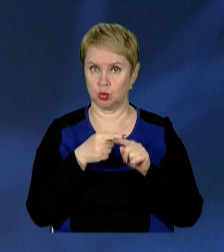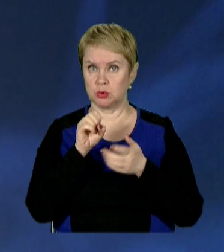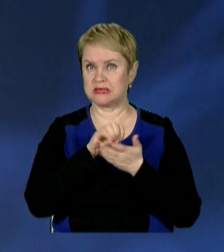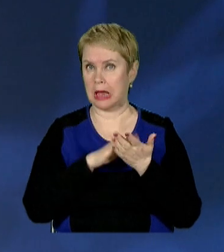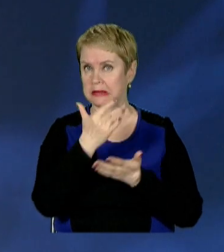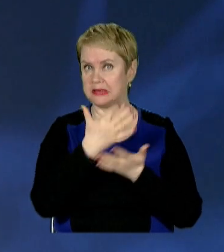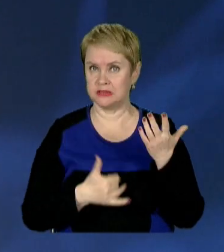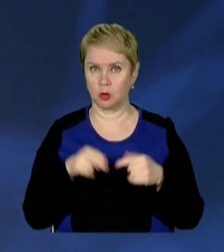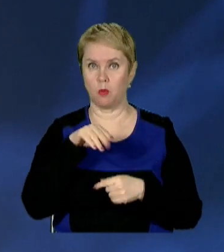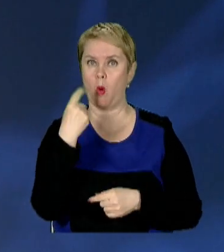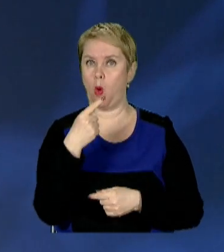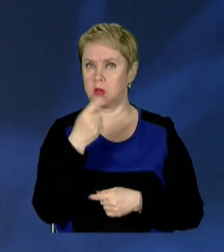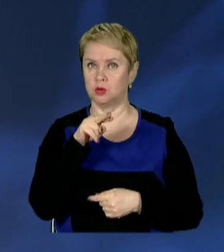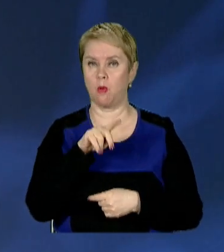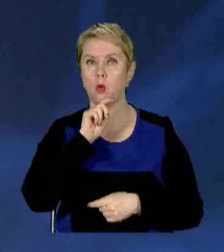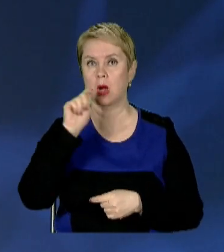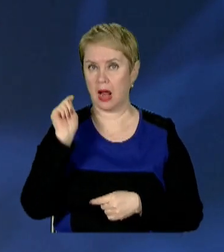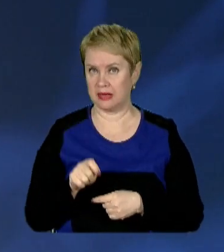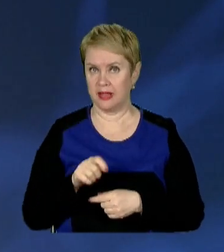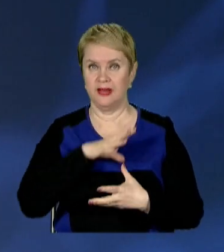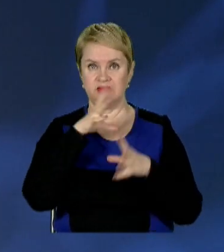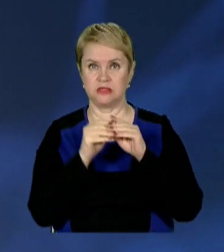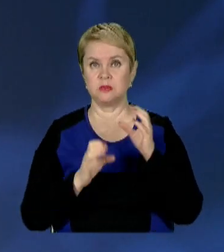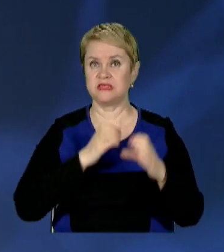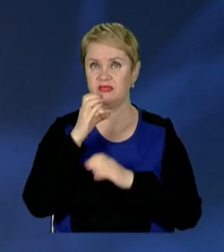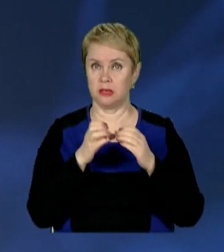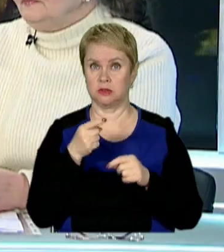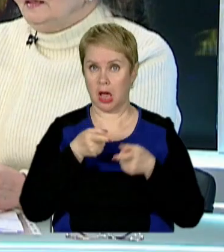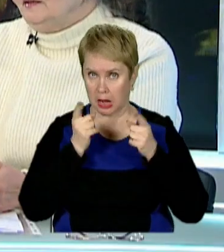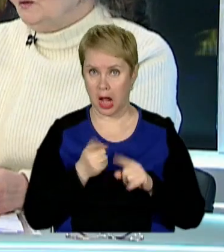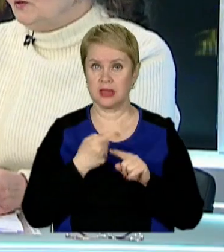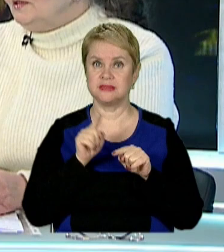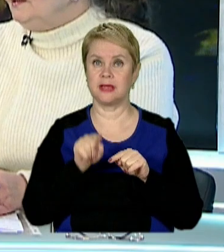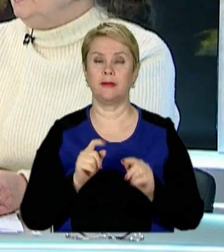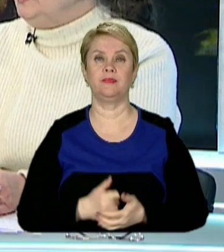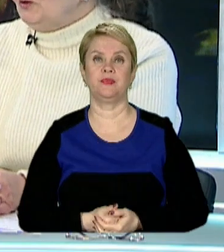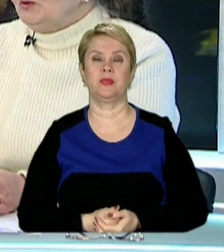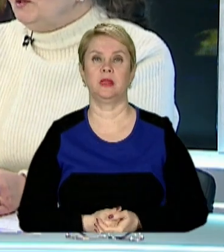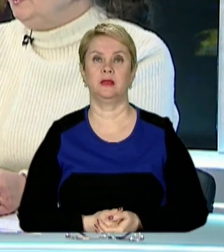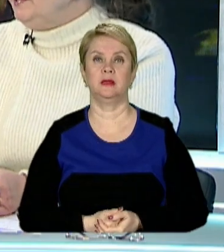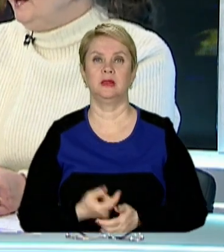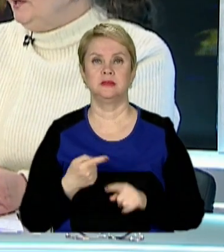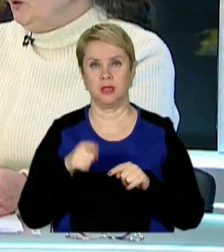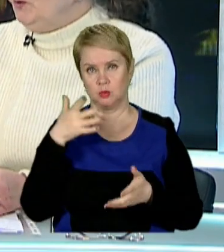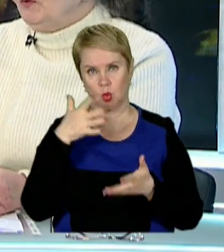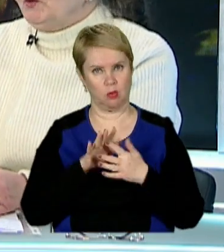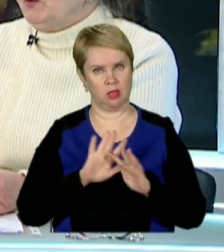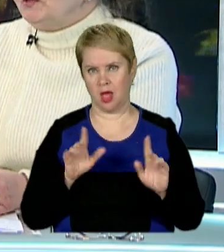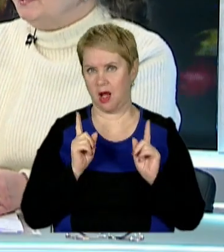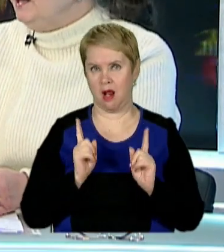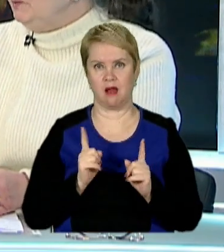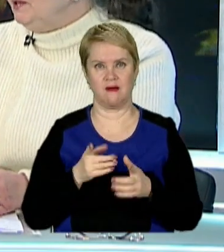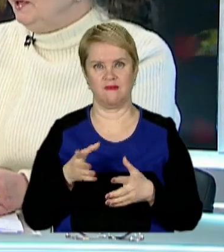статистику і по області, і по країні, і в цілому світі, чи реально це? Це, зрозуміло, нереально.